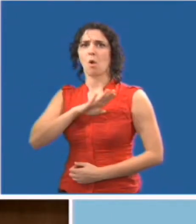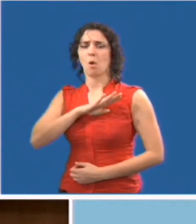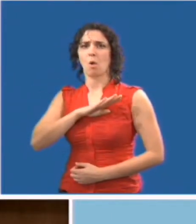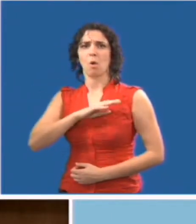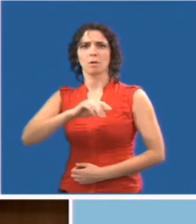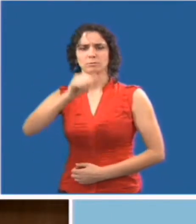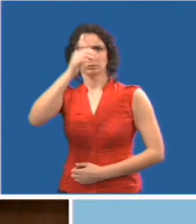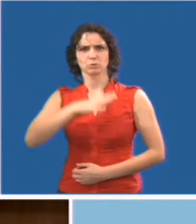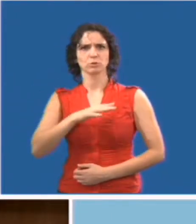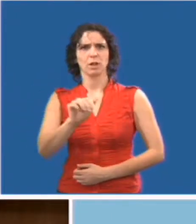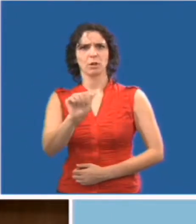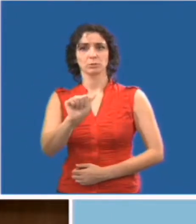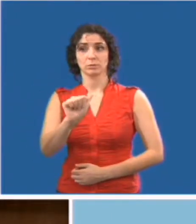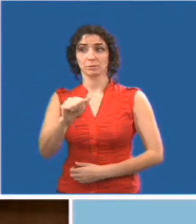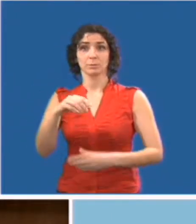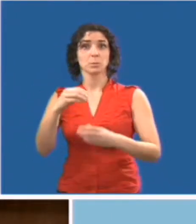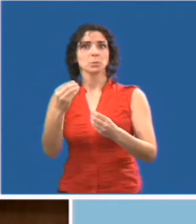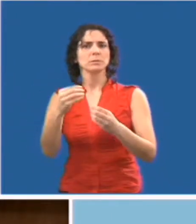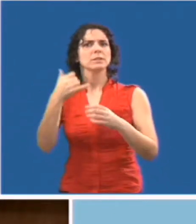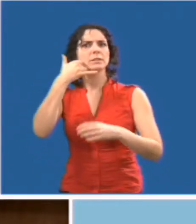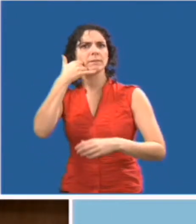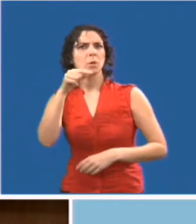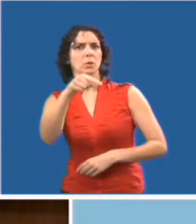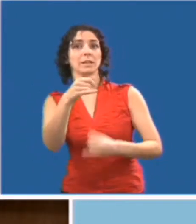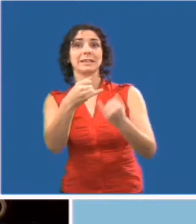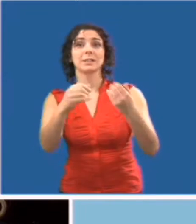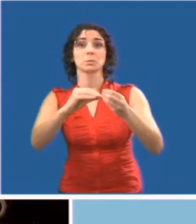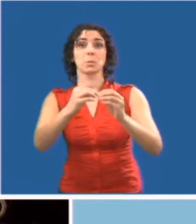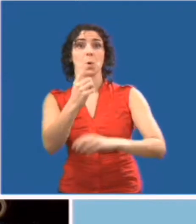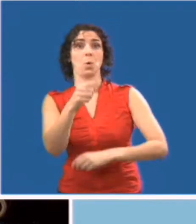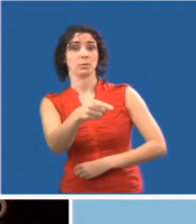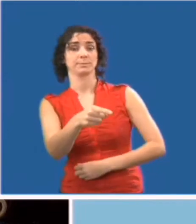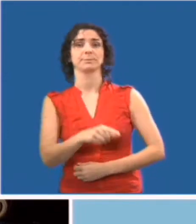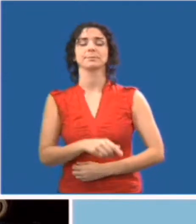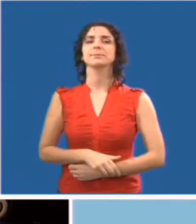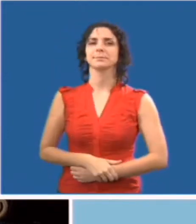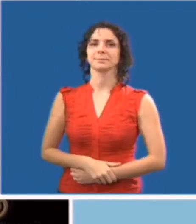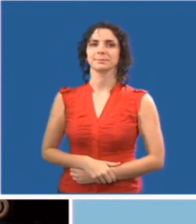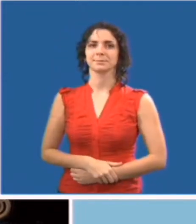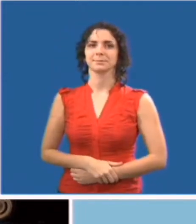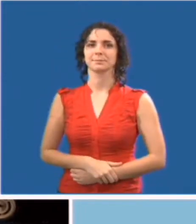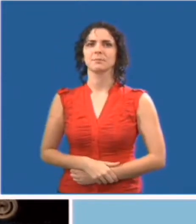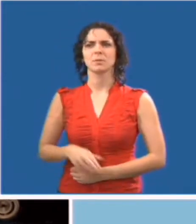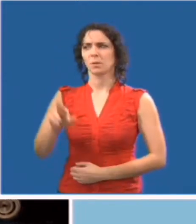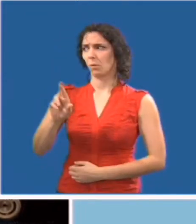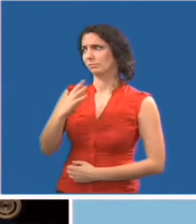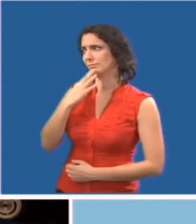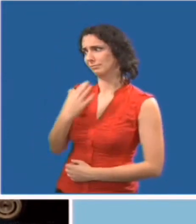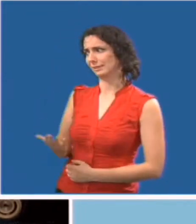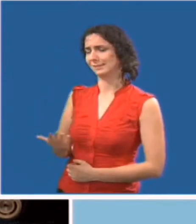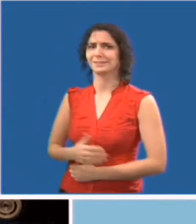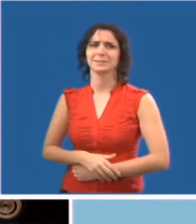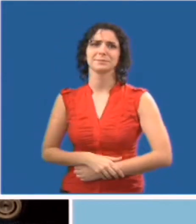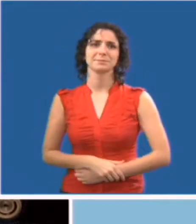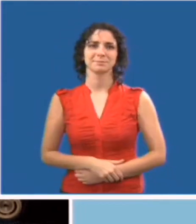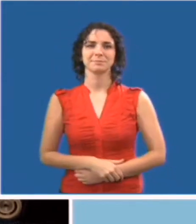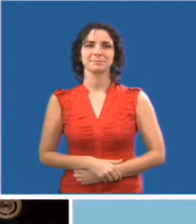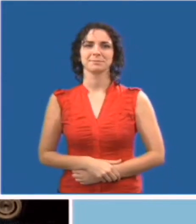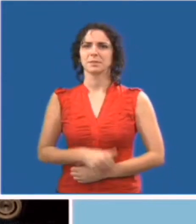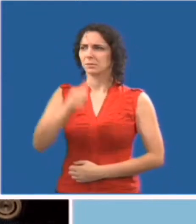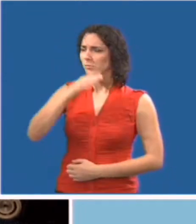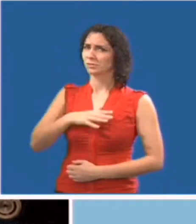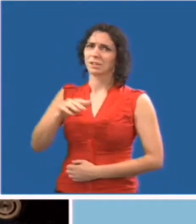M. Farrell, j'ai M. Arruda pour vous sur la ligne 1. Merci Rose. Bonjour M. Arruda. Merci de retourner mon appel.